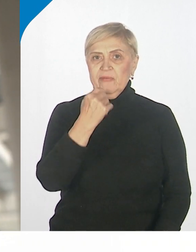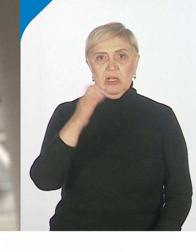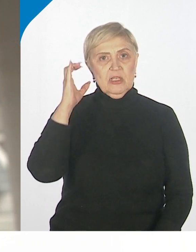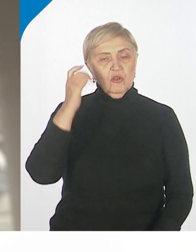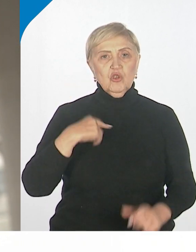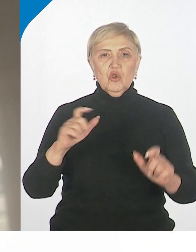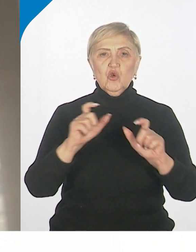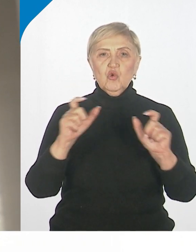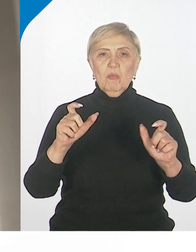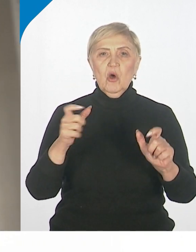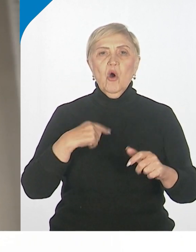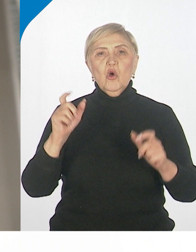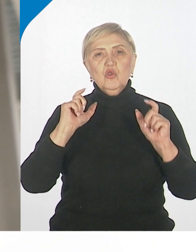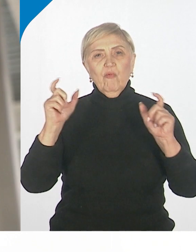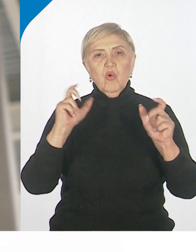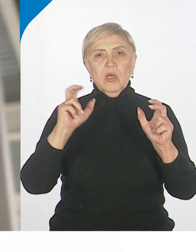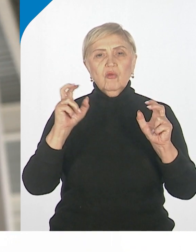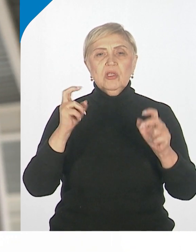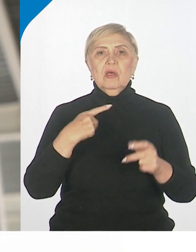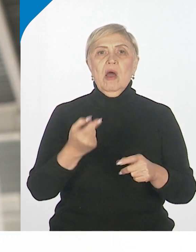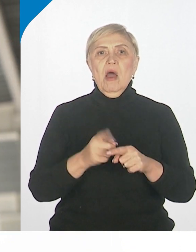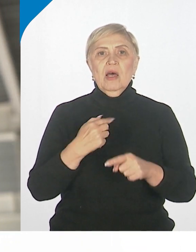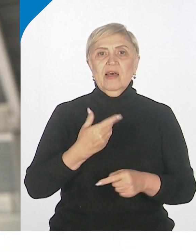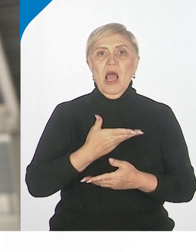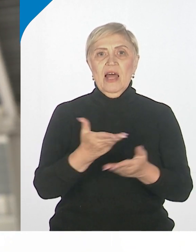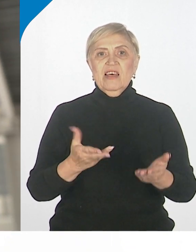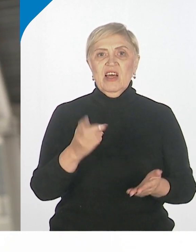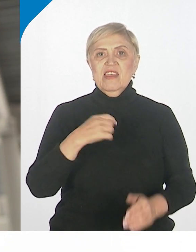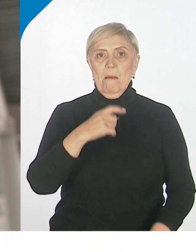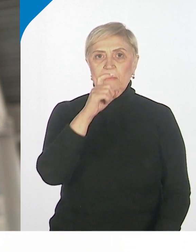звуки различные. Нам этого не понять.